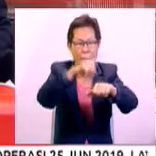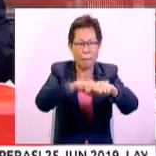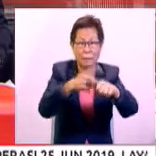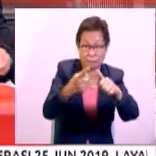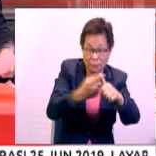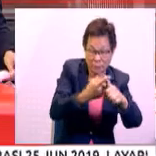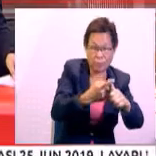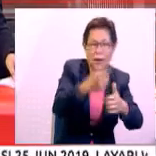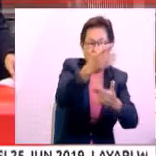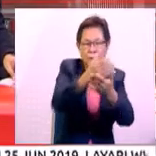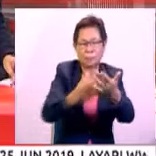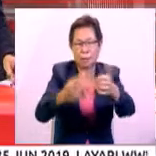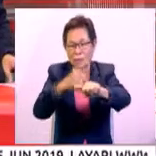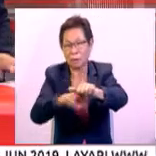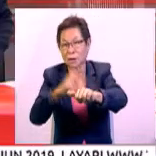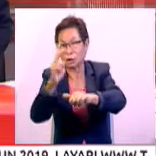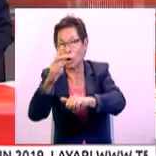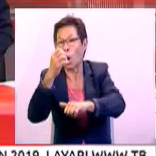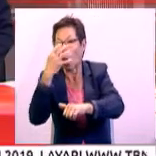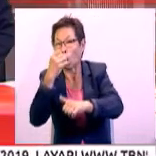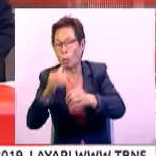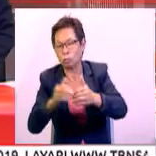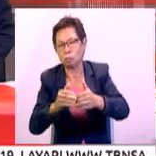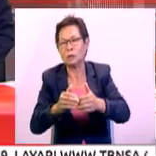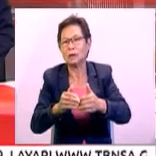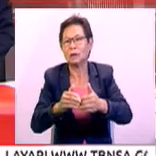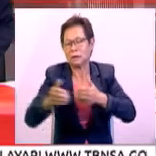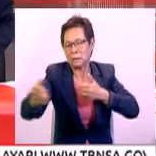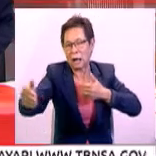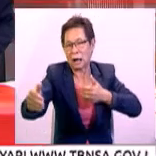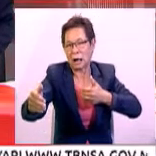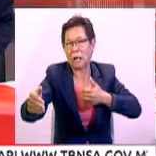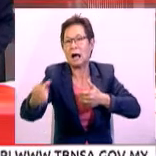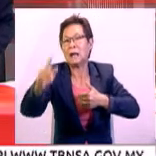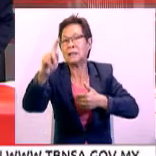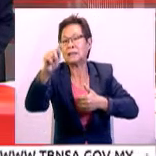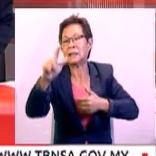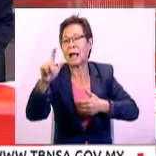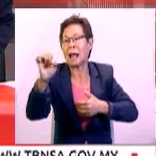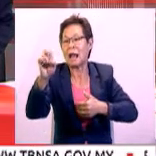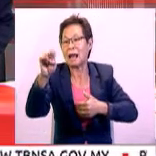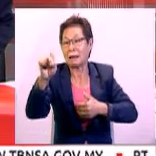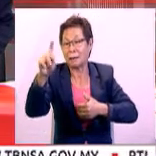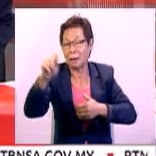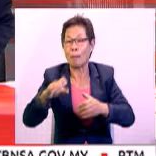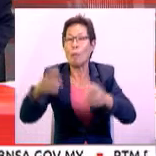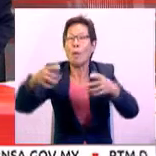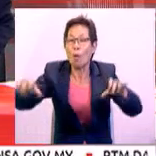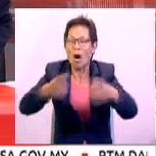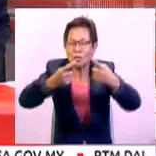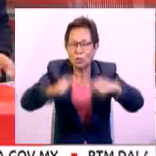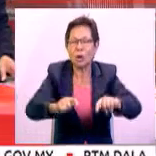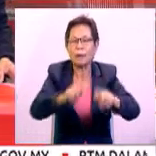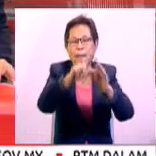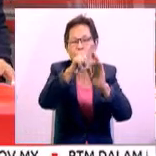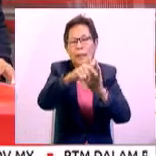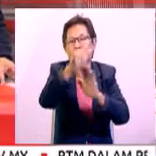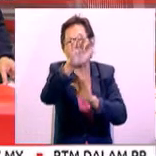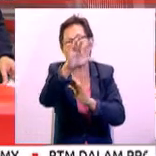Masuk separuh masa kedua, Hong Kong terus menjarakkan kedudukan melalui Callum McCullough yang melakukan try pada minit ke-58